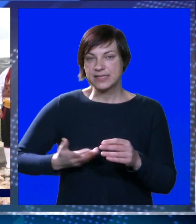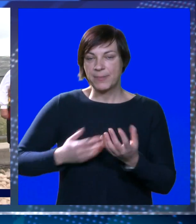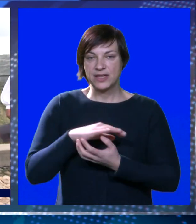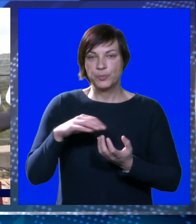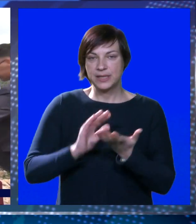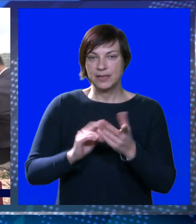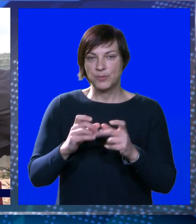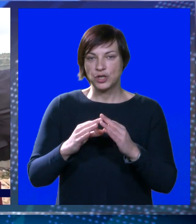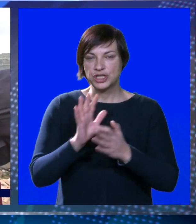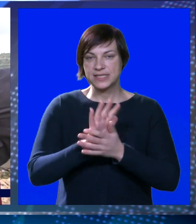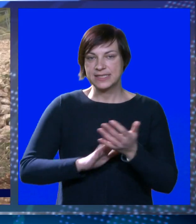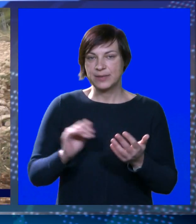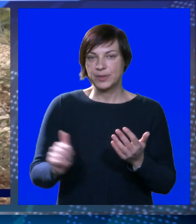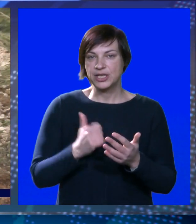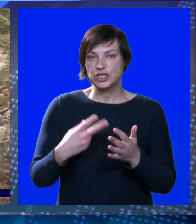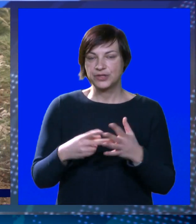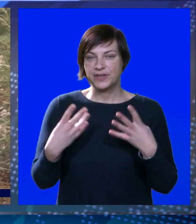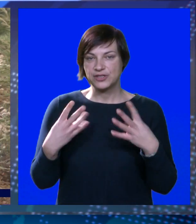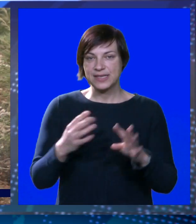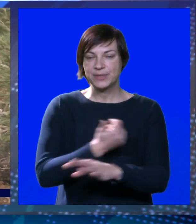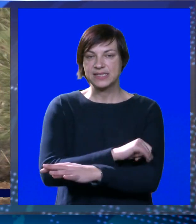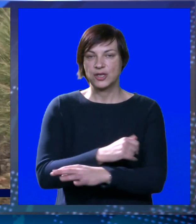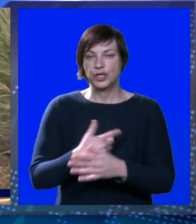mlade obitelj u Mokošic započeli još 2018.